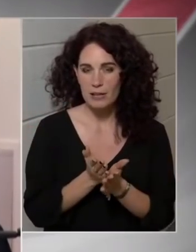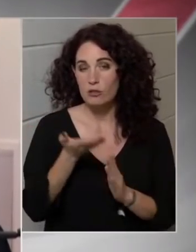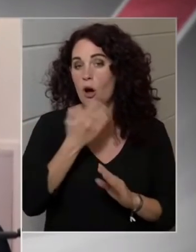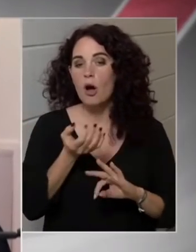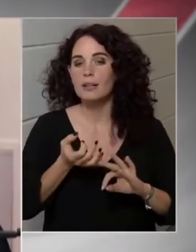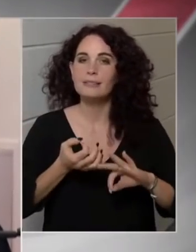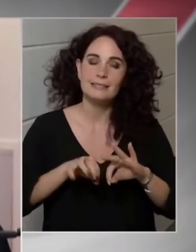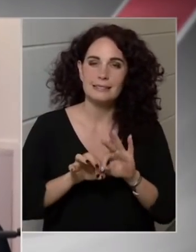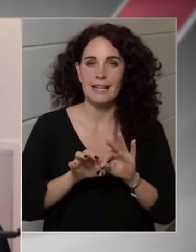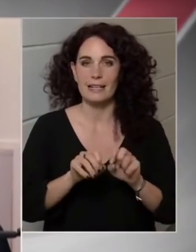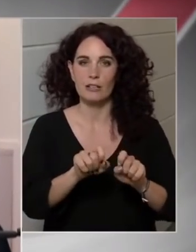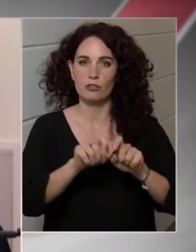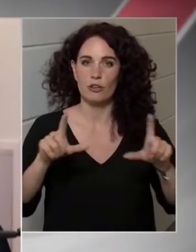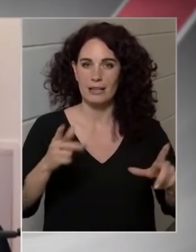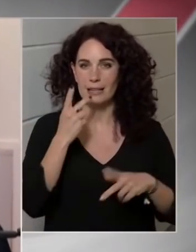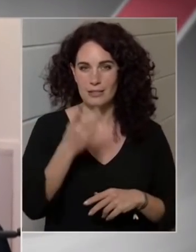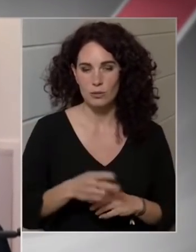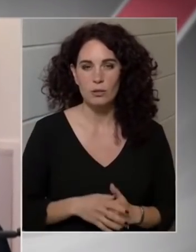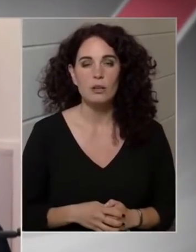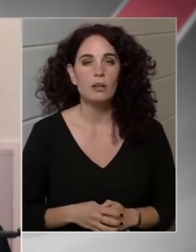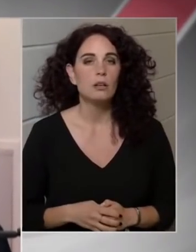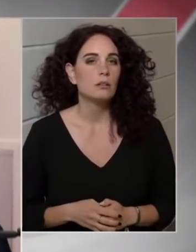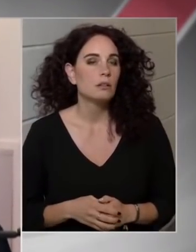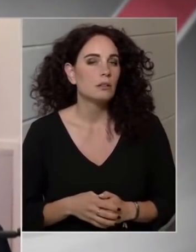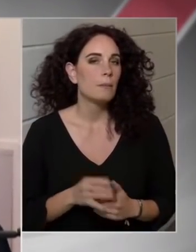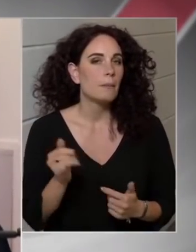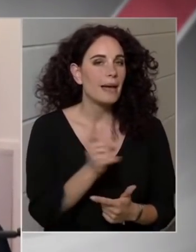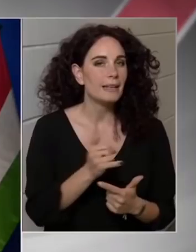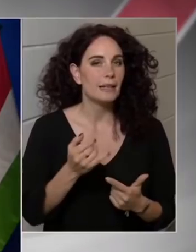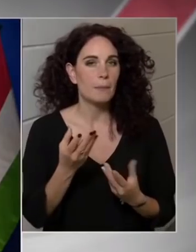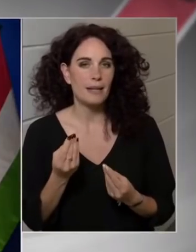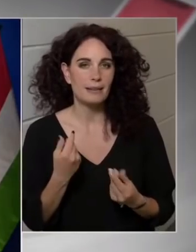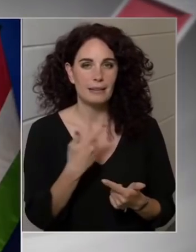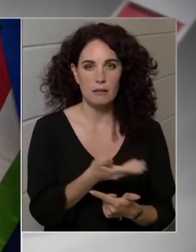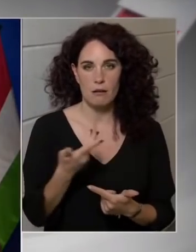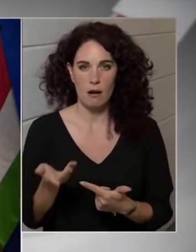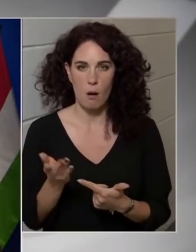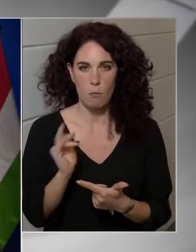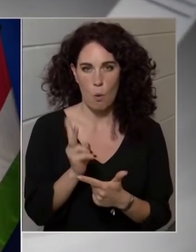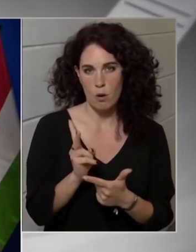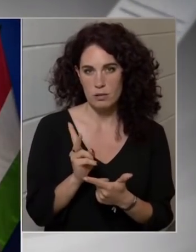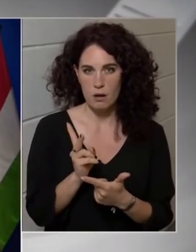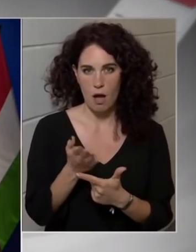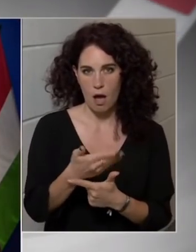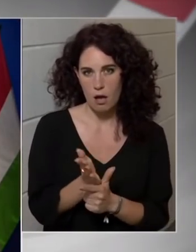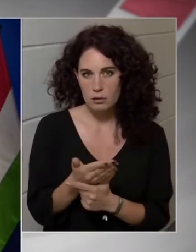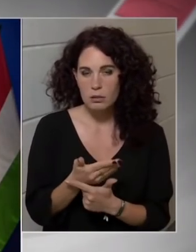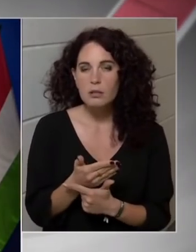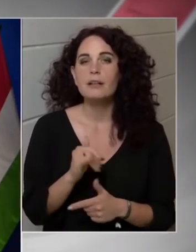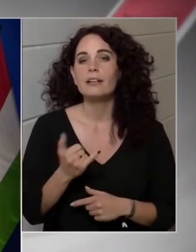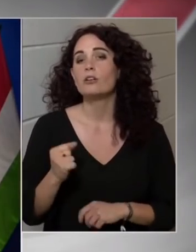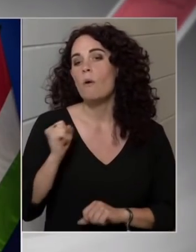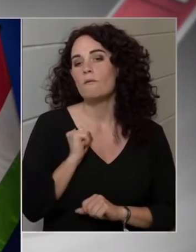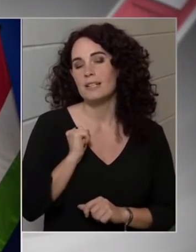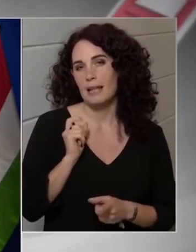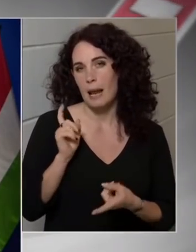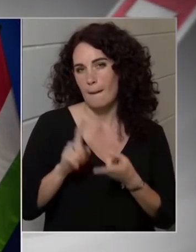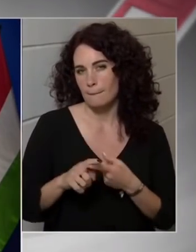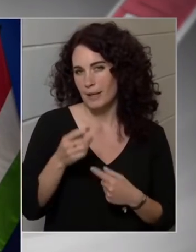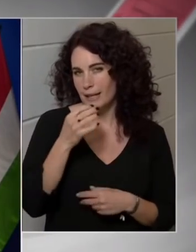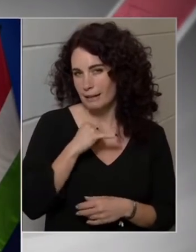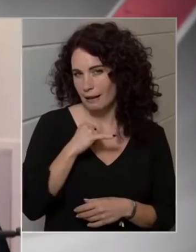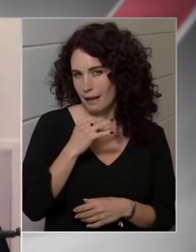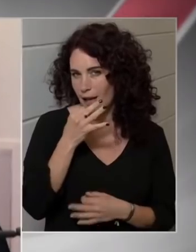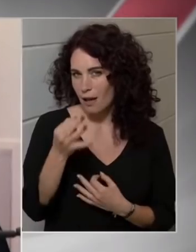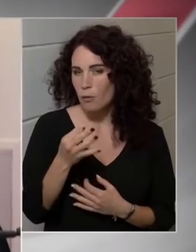package-et nézzük. Tehát melyik mennyit kap? És honvédelem esetében különösen érdekelne engem az, hogy ez fenntartási,